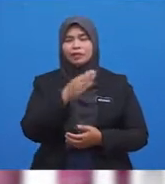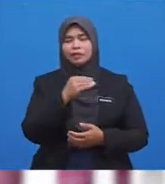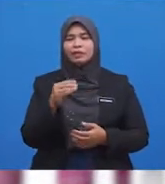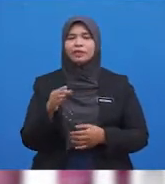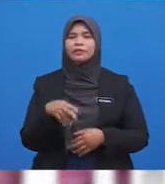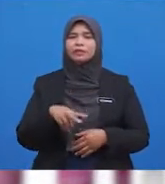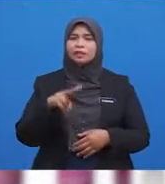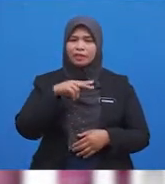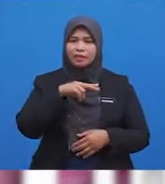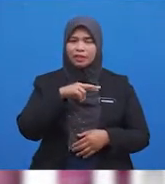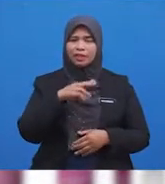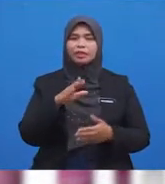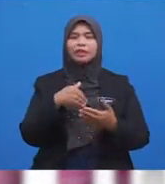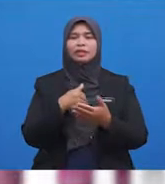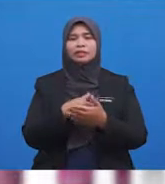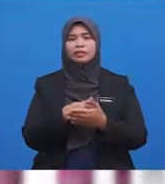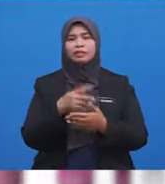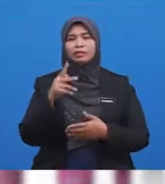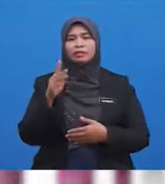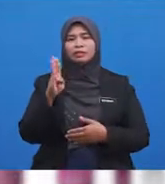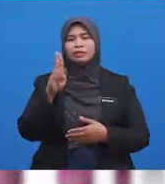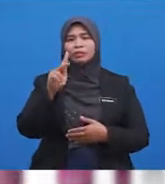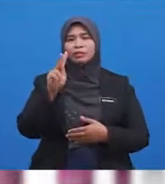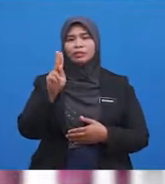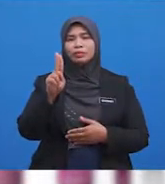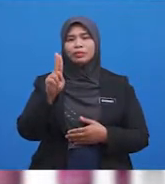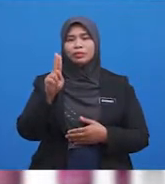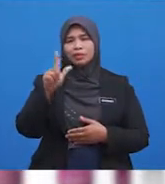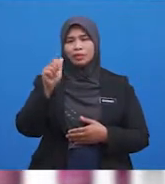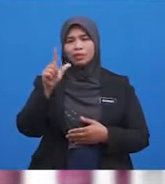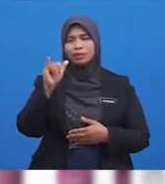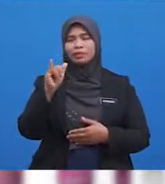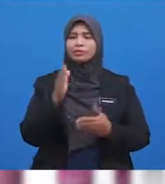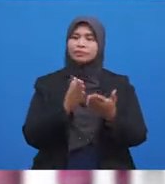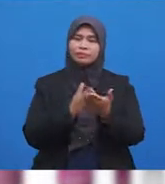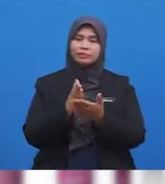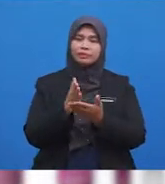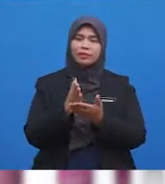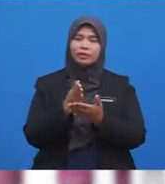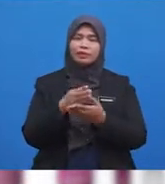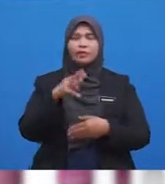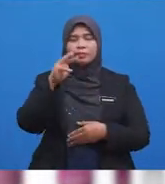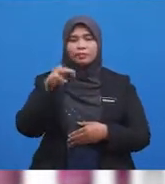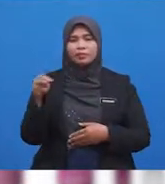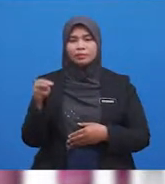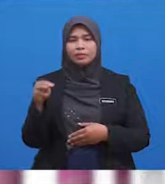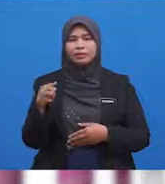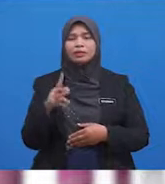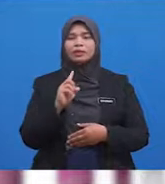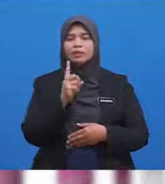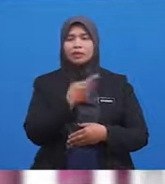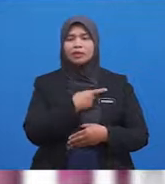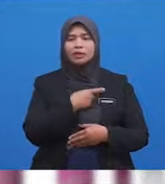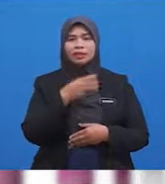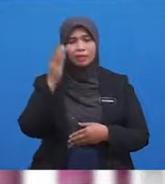kaki hingga ke buku lali Seterusnya, murid-murid Kita